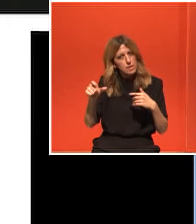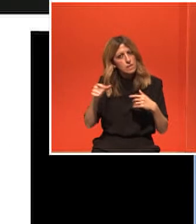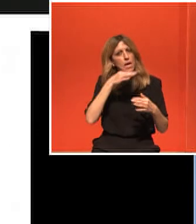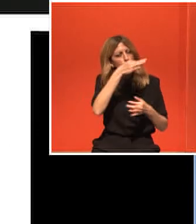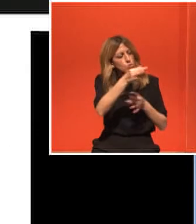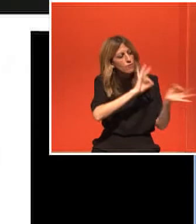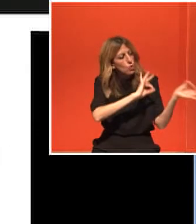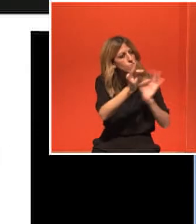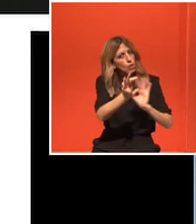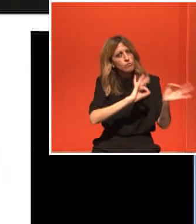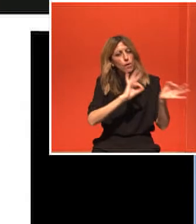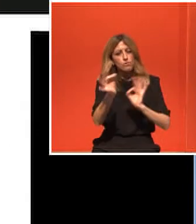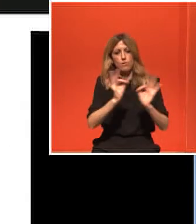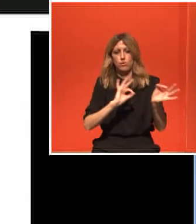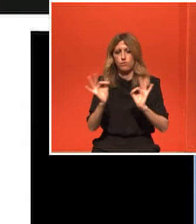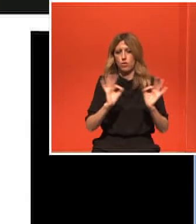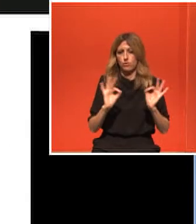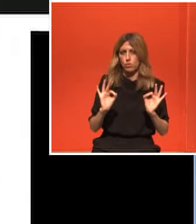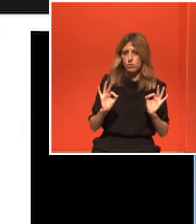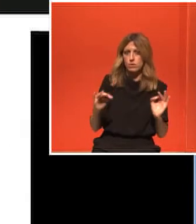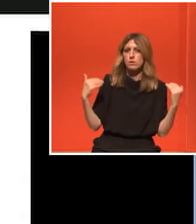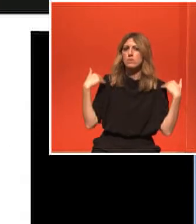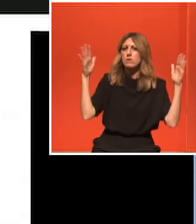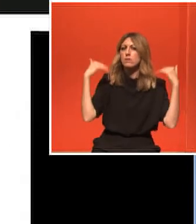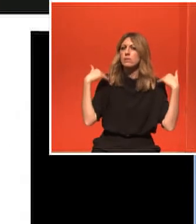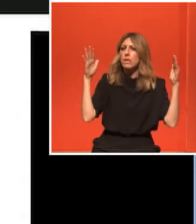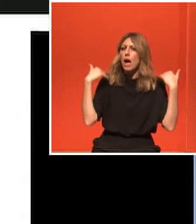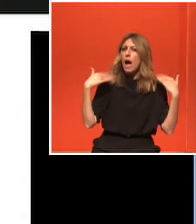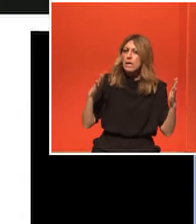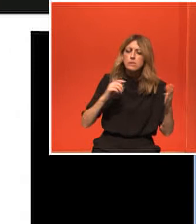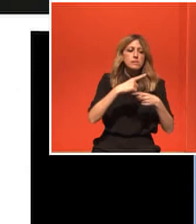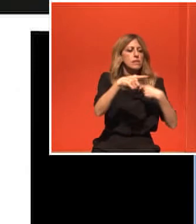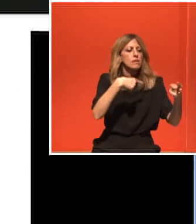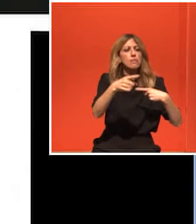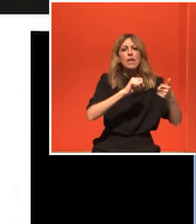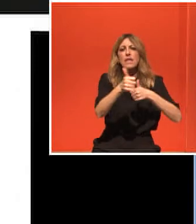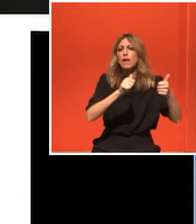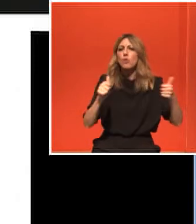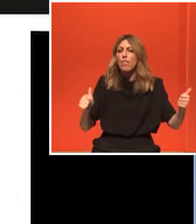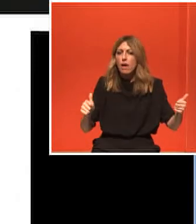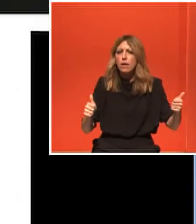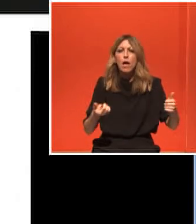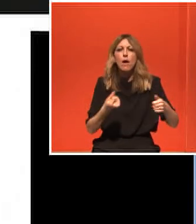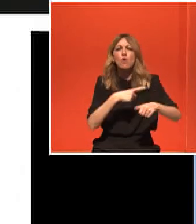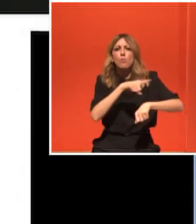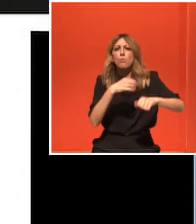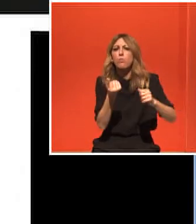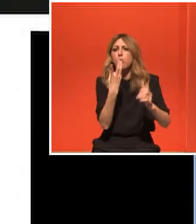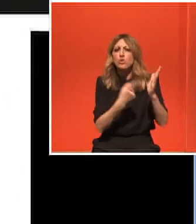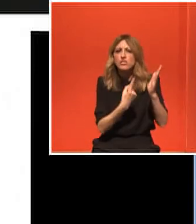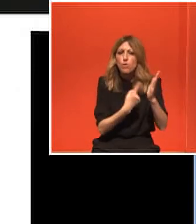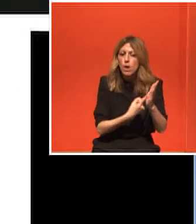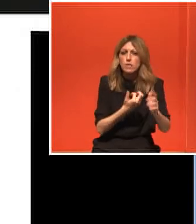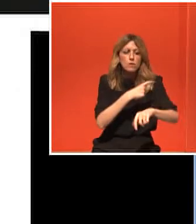έχει την συχνότητα που πρέπει να γίνει, την ένταση που πρέπει να γίνει, το χρόνο και τη διάρκεια που πρέπει να έχει και τον